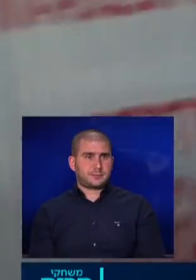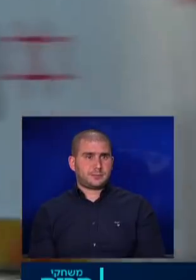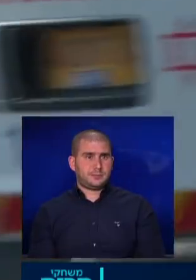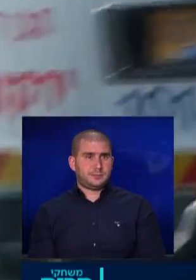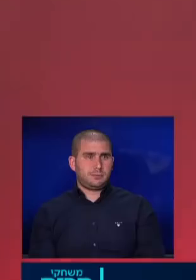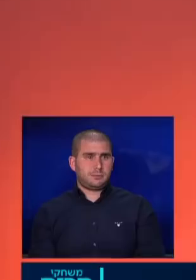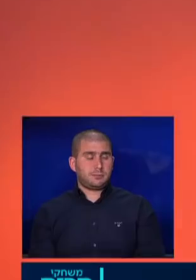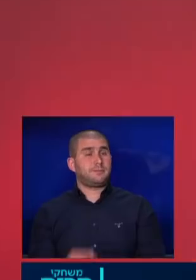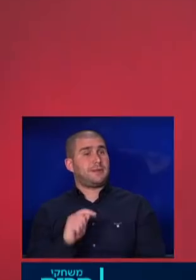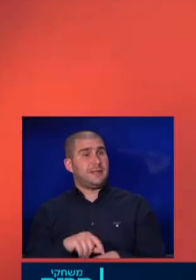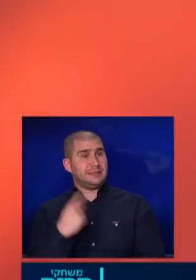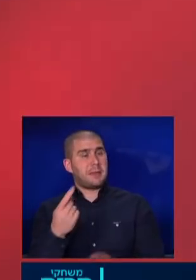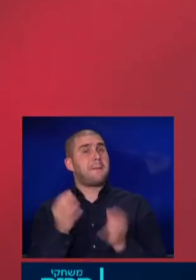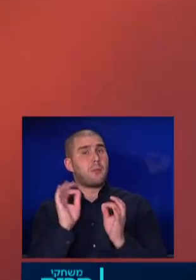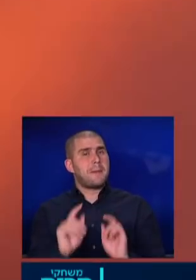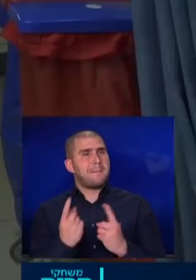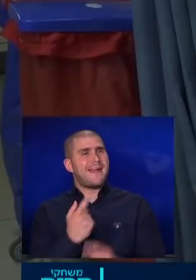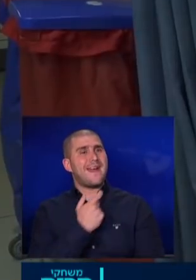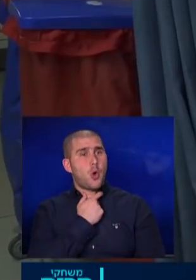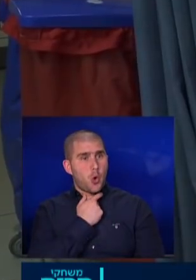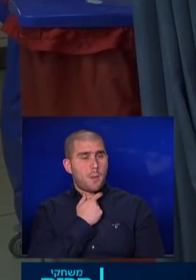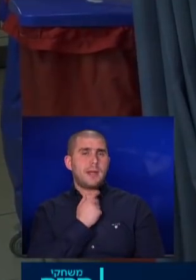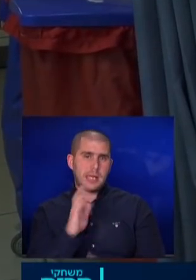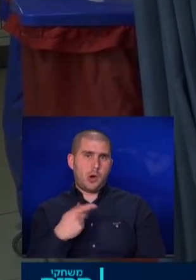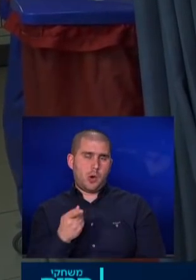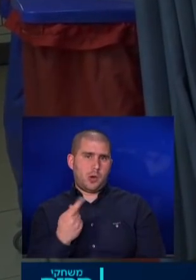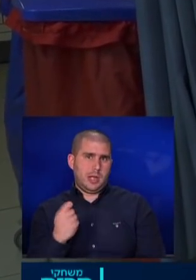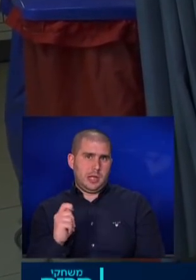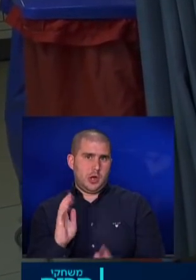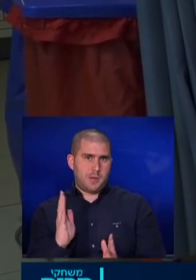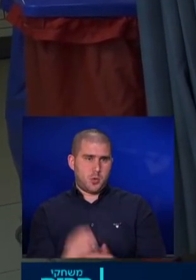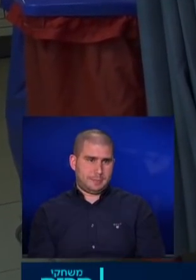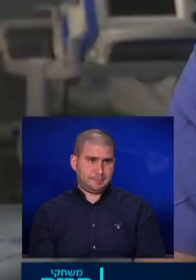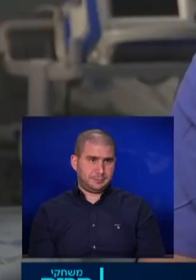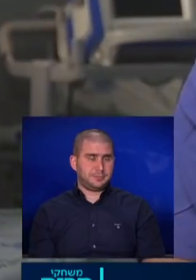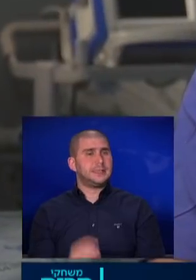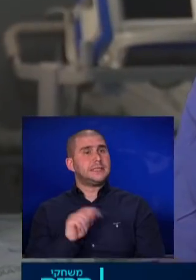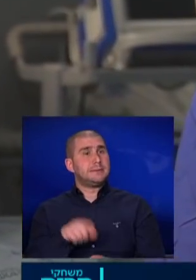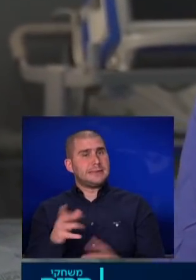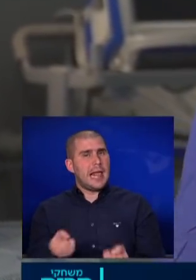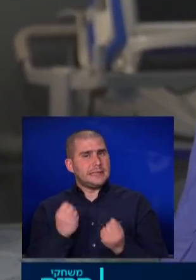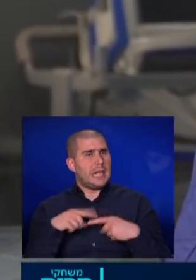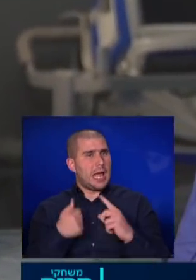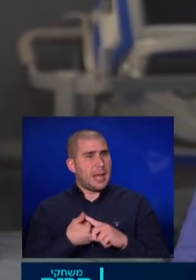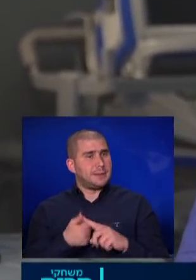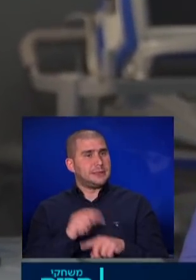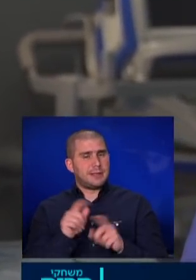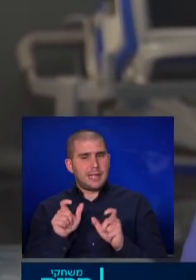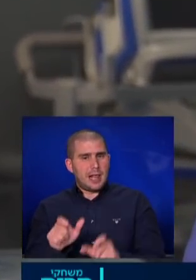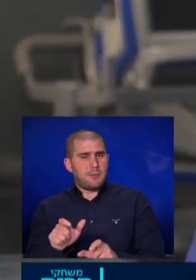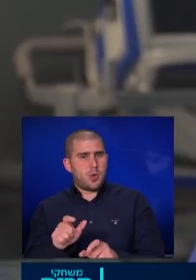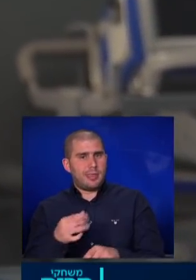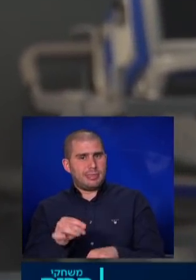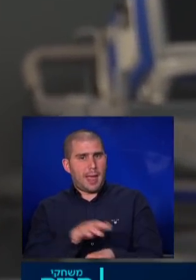והזמן הזה במיוחד במקרי חירום עלו לעלות ביוקר זמן זה הצלת החיים זמן זה עצירת דימום זה